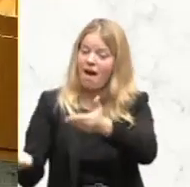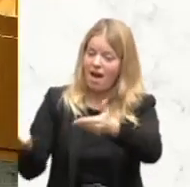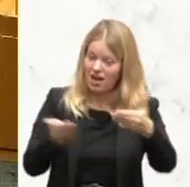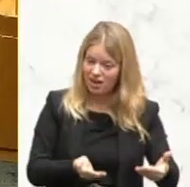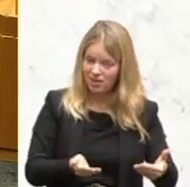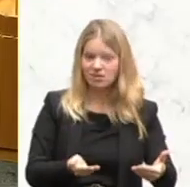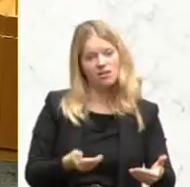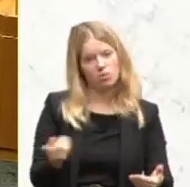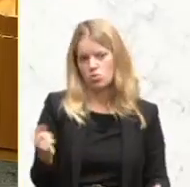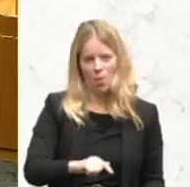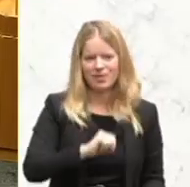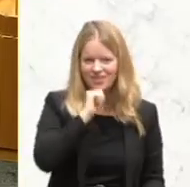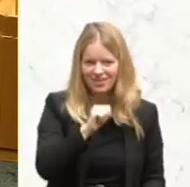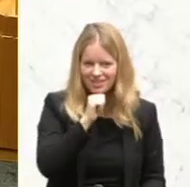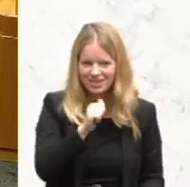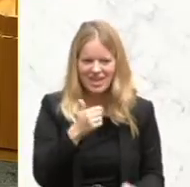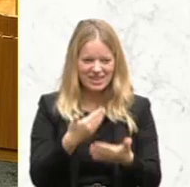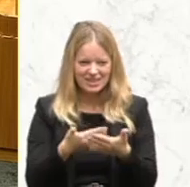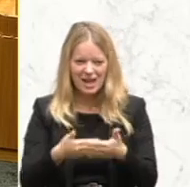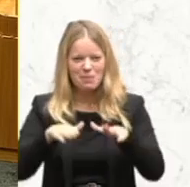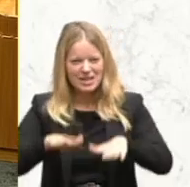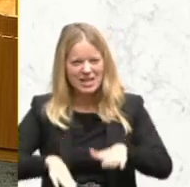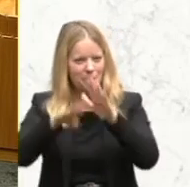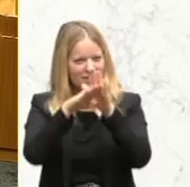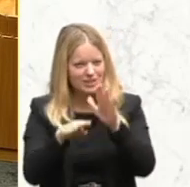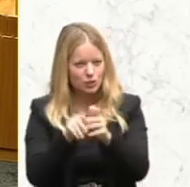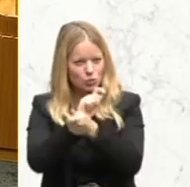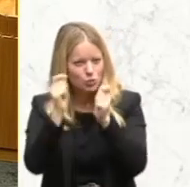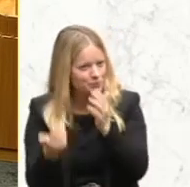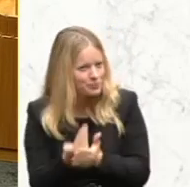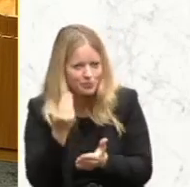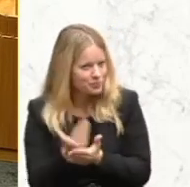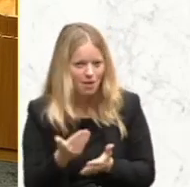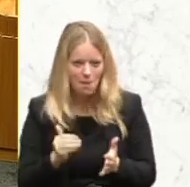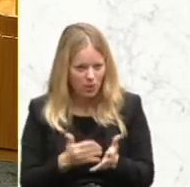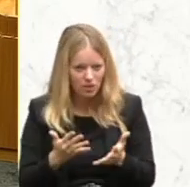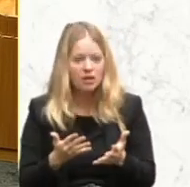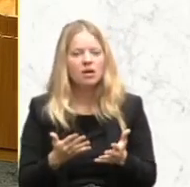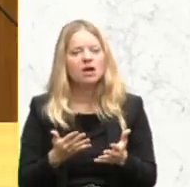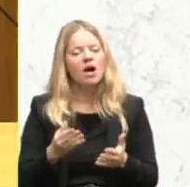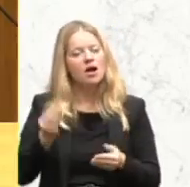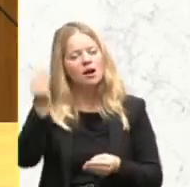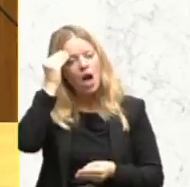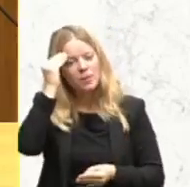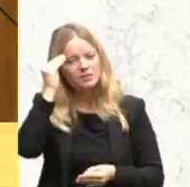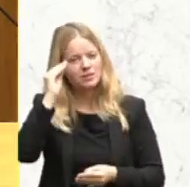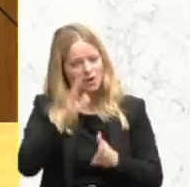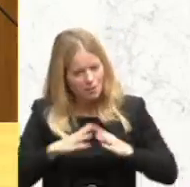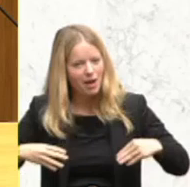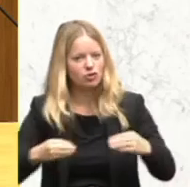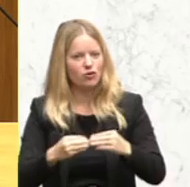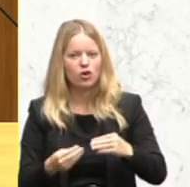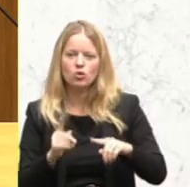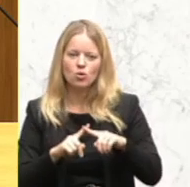Und deshalb keine Novellierung des Islamgesetzes, keine weiteren Zugeständnisse an eine Glaubensgemeinschaft, die ihre eigene